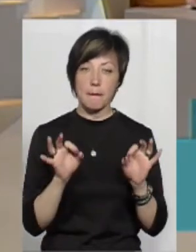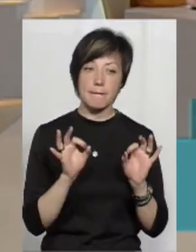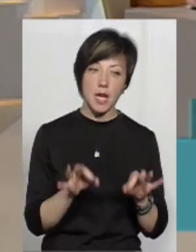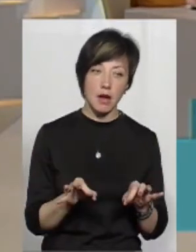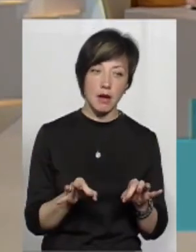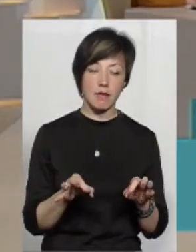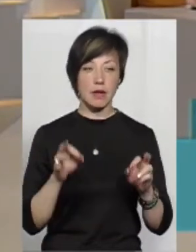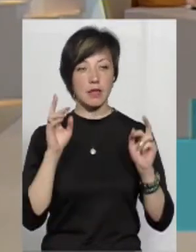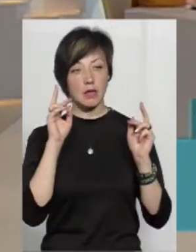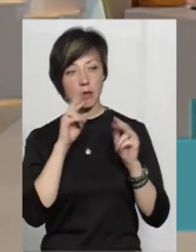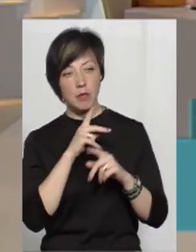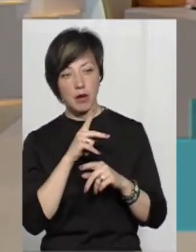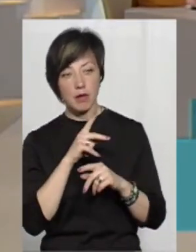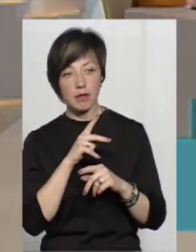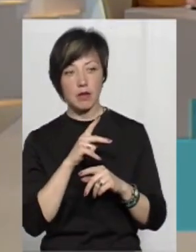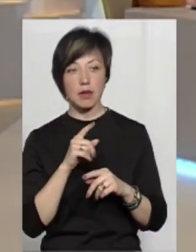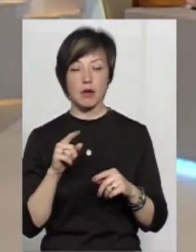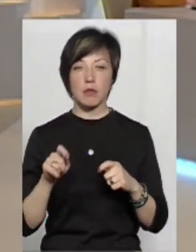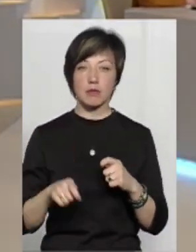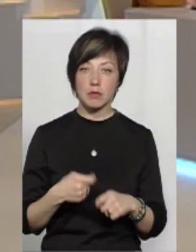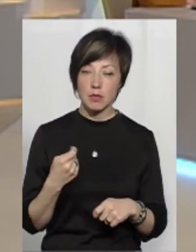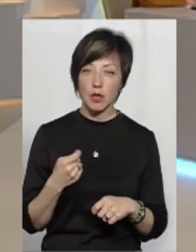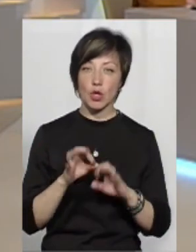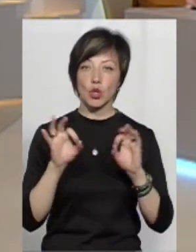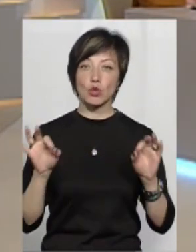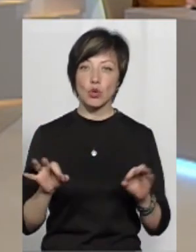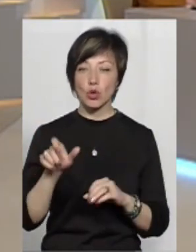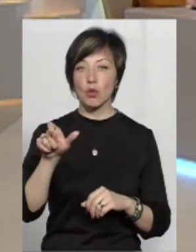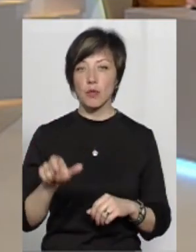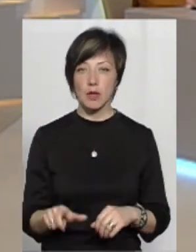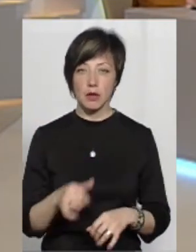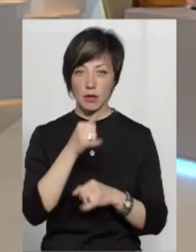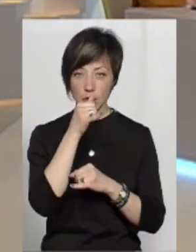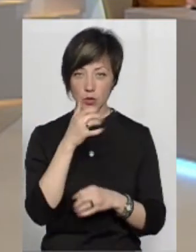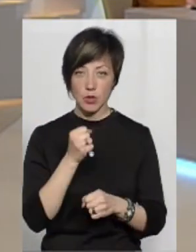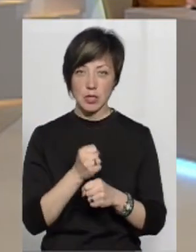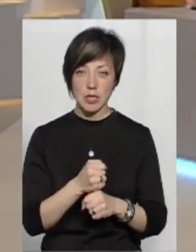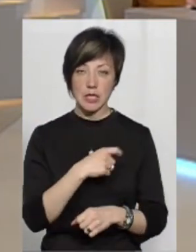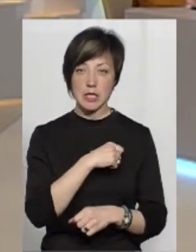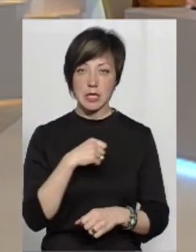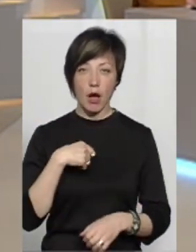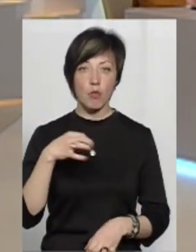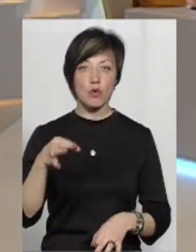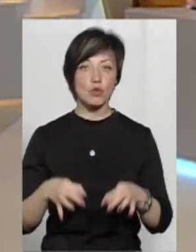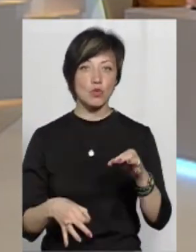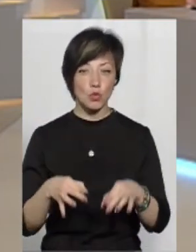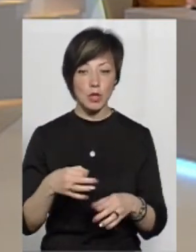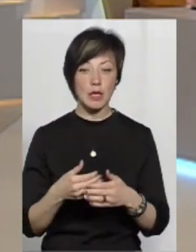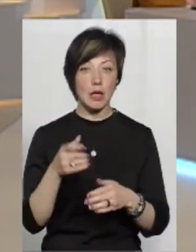правильні, неправильні, протиправні вони, поте жоден громадянин не вправе здійснювати самосуд над